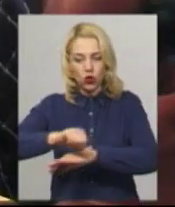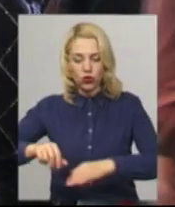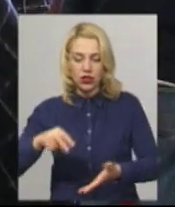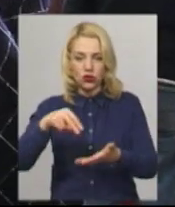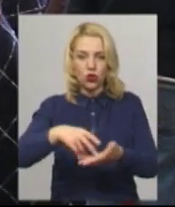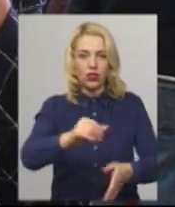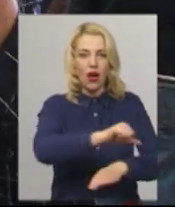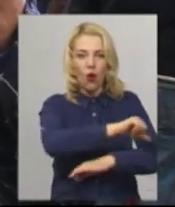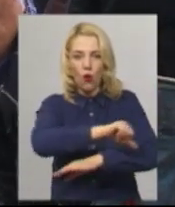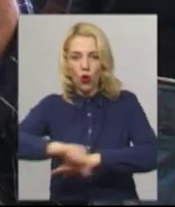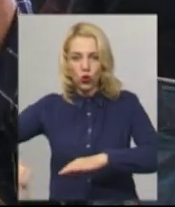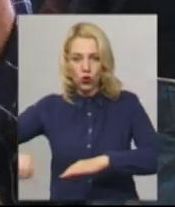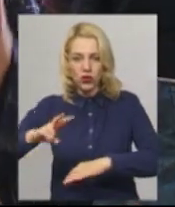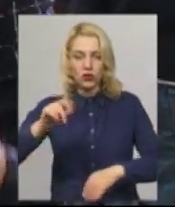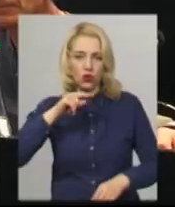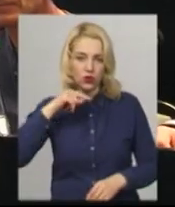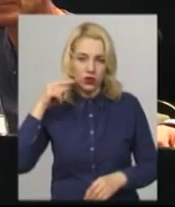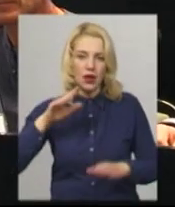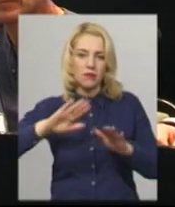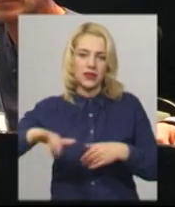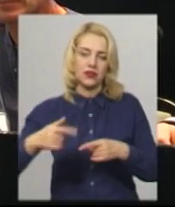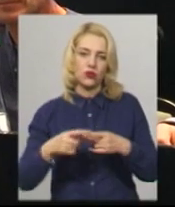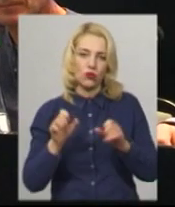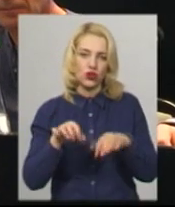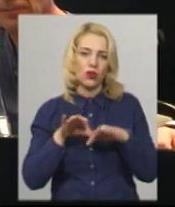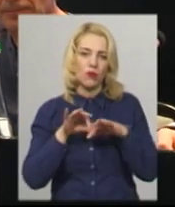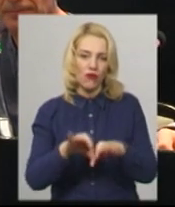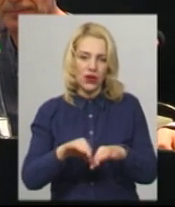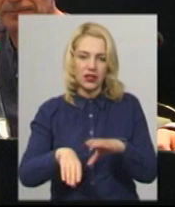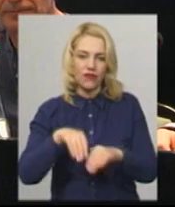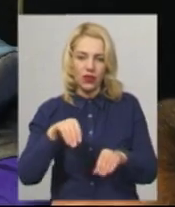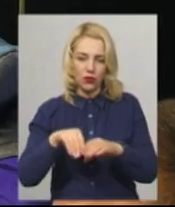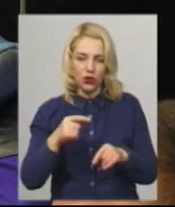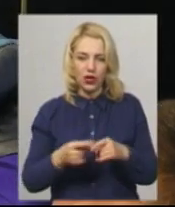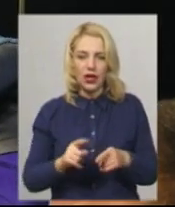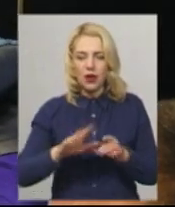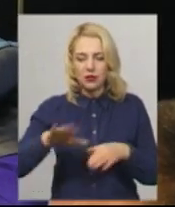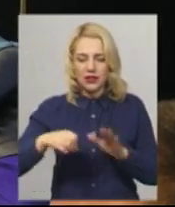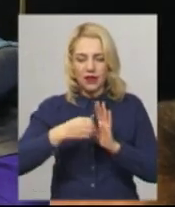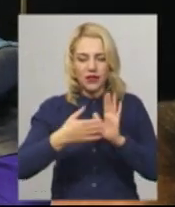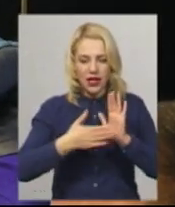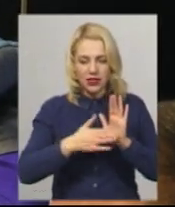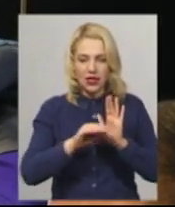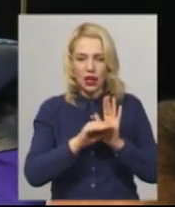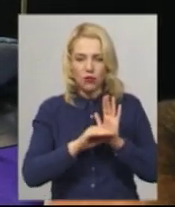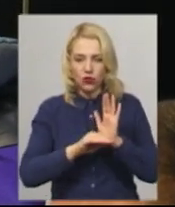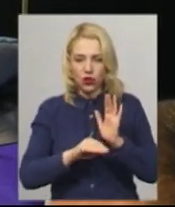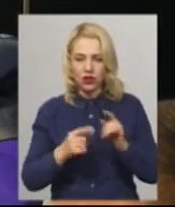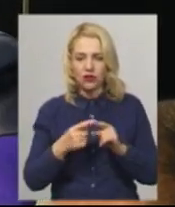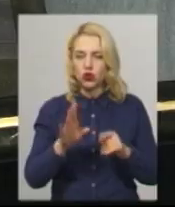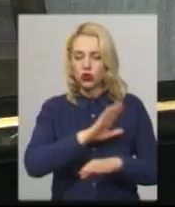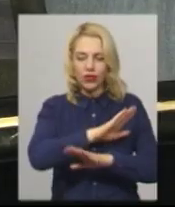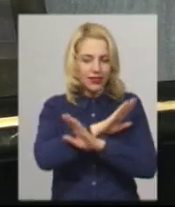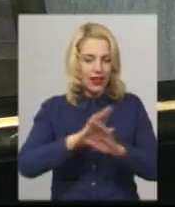Тільки після того можна проводити вибори. Після внесення додаткових пунктів за звернення щодо непідписання формули Штайнмаєра проголосували